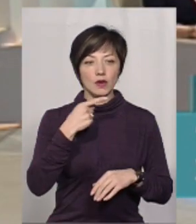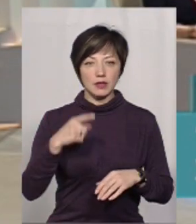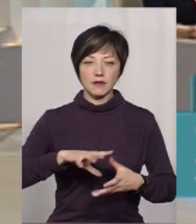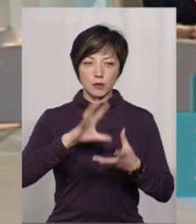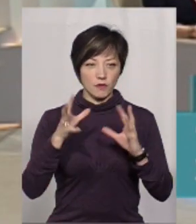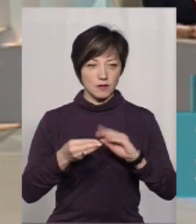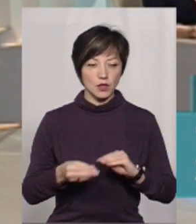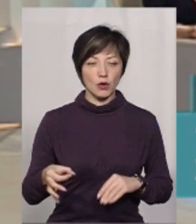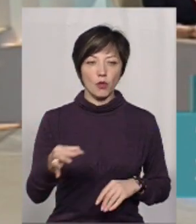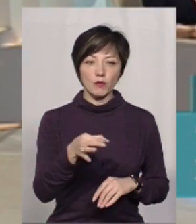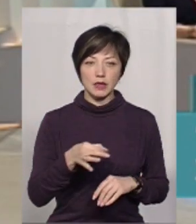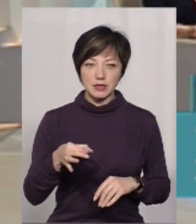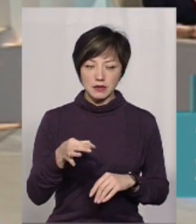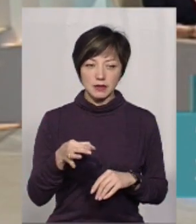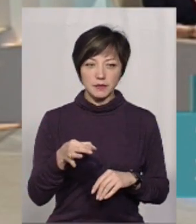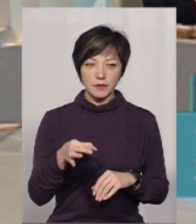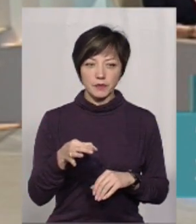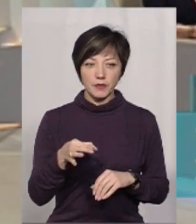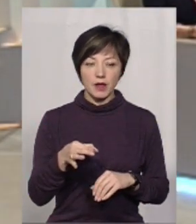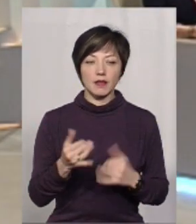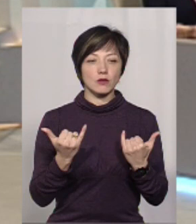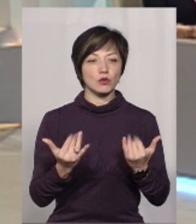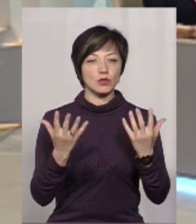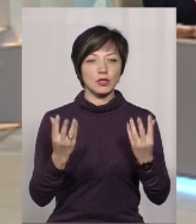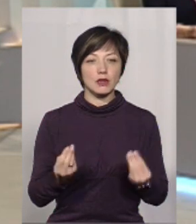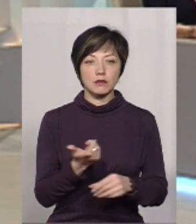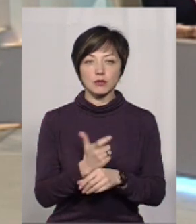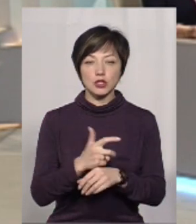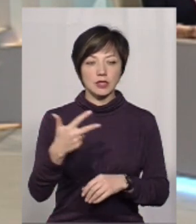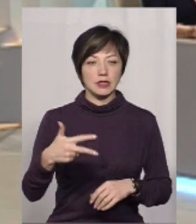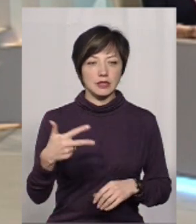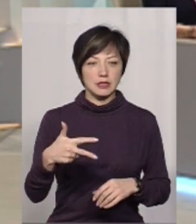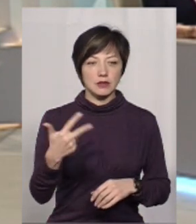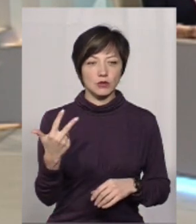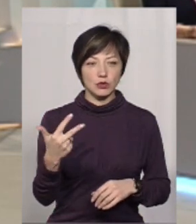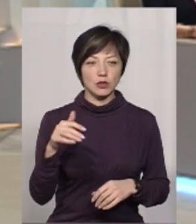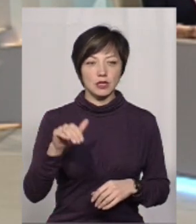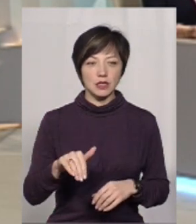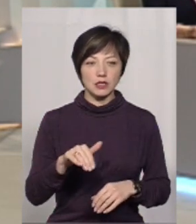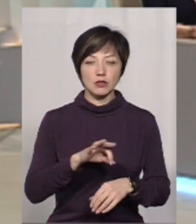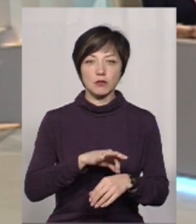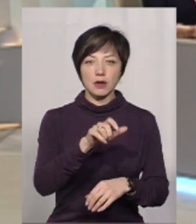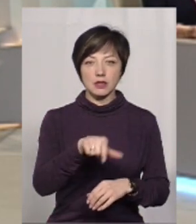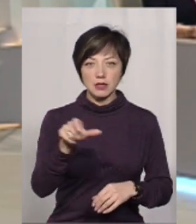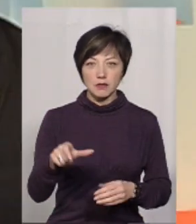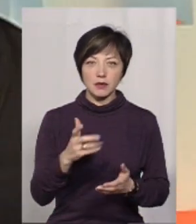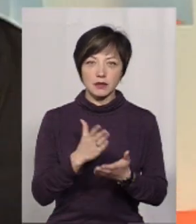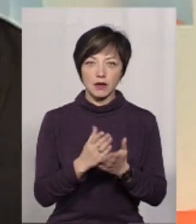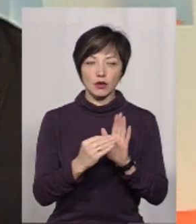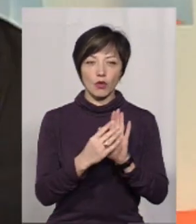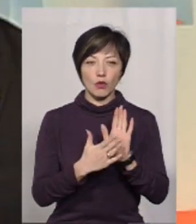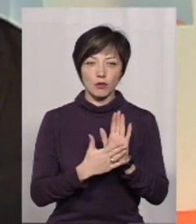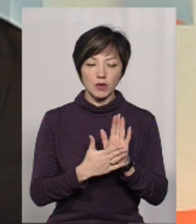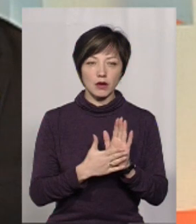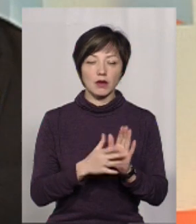в масштабах області, область на сьогоднішній день більше 33 тисяч пацієнтів перебуває на